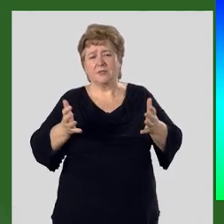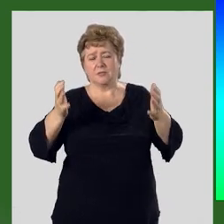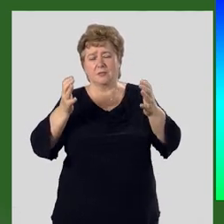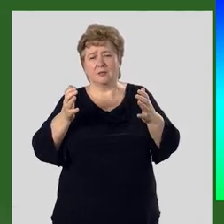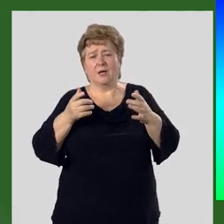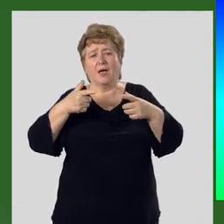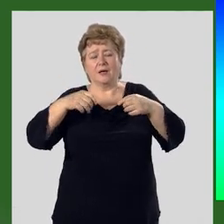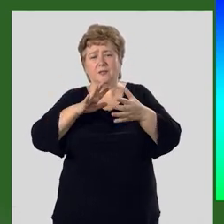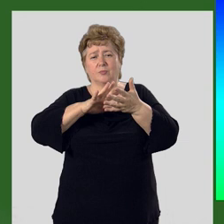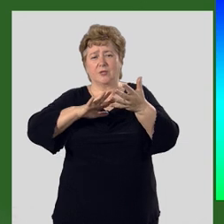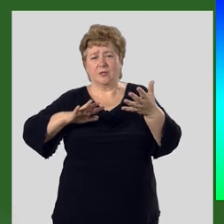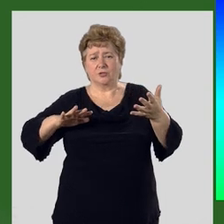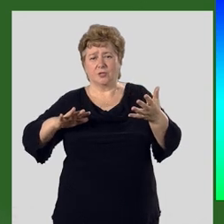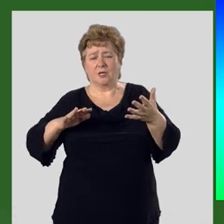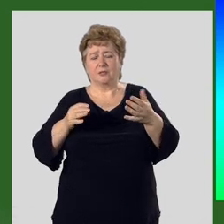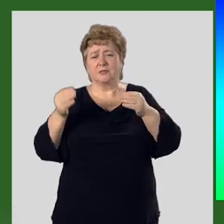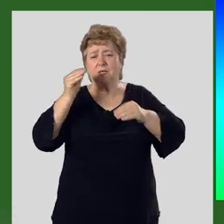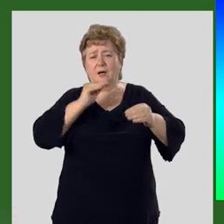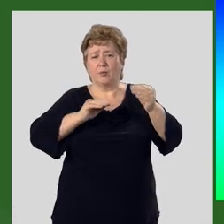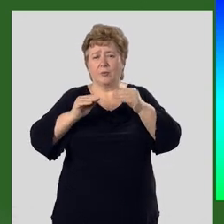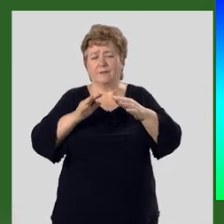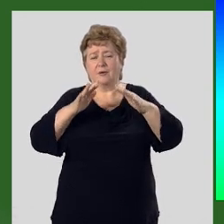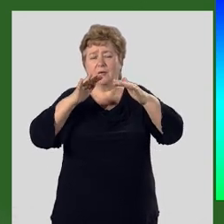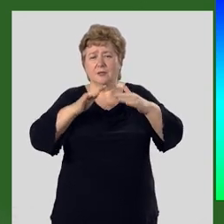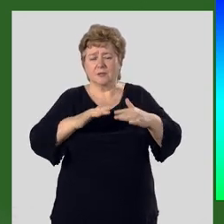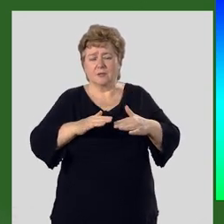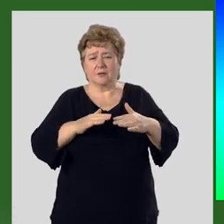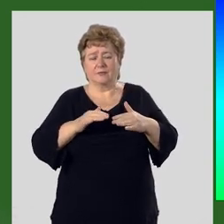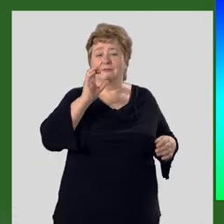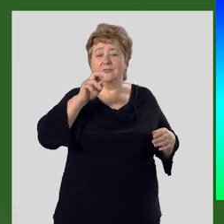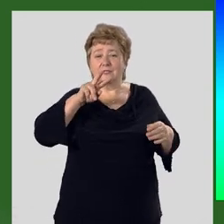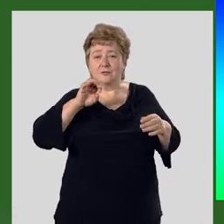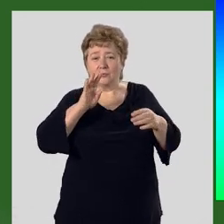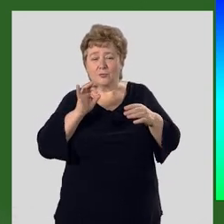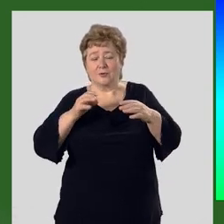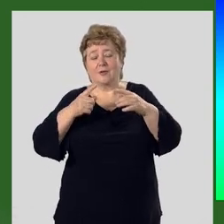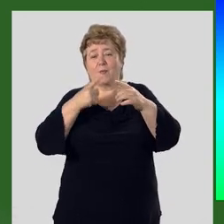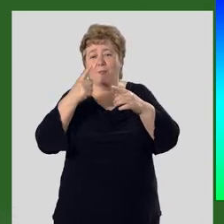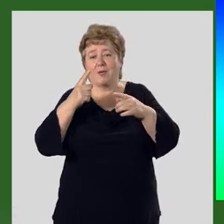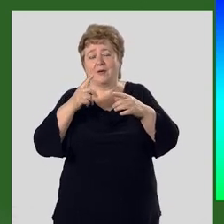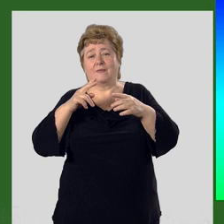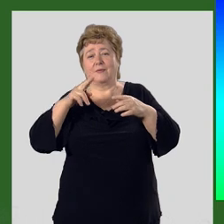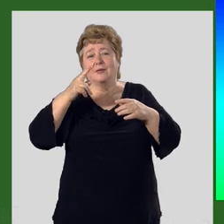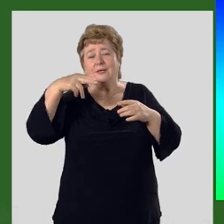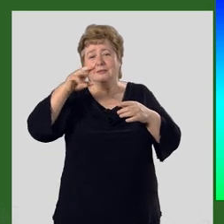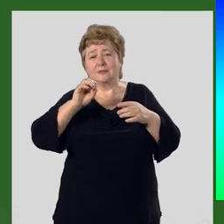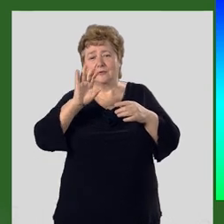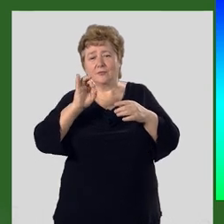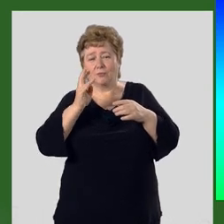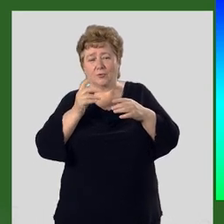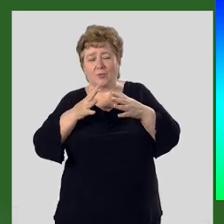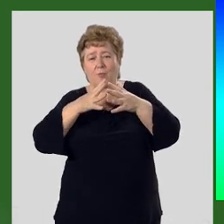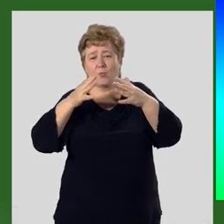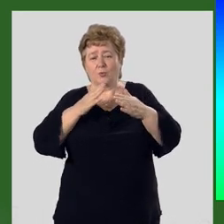где продолжались накопления осадков. В Силури и в первой половине Дивона на